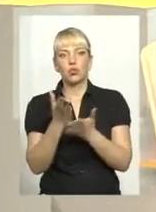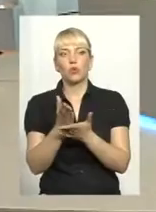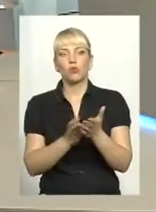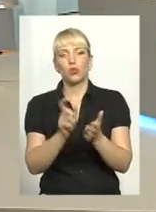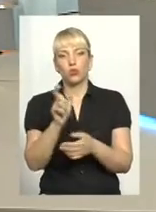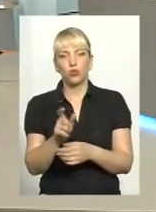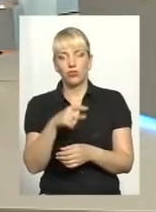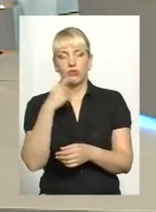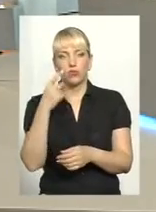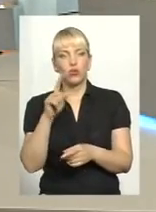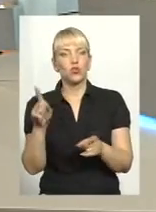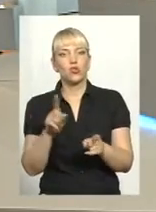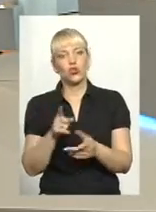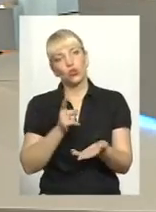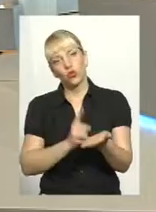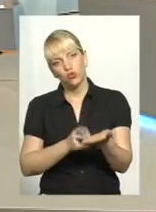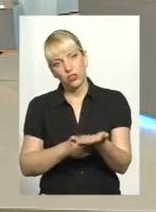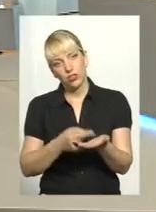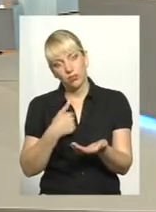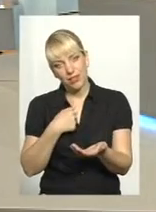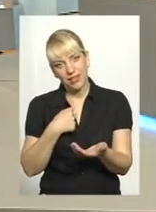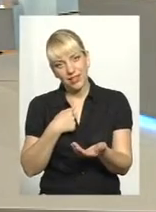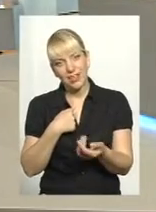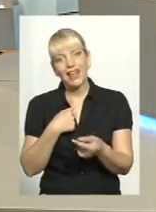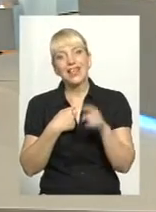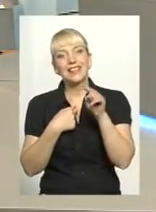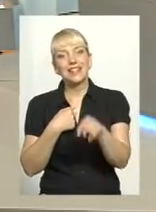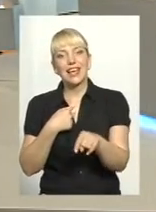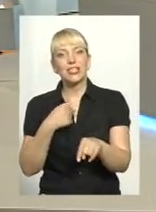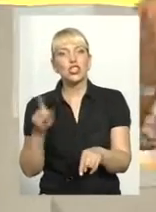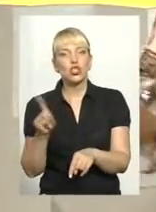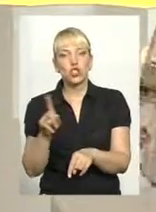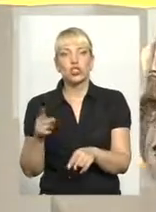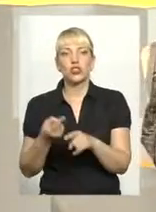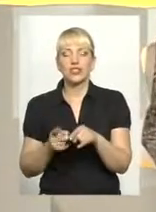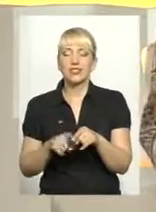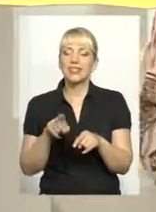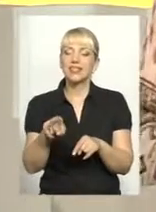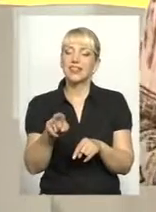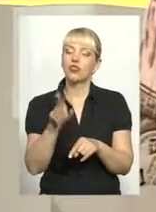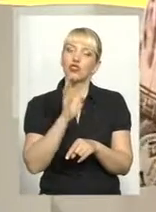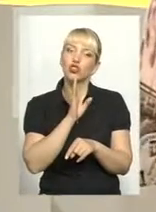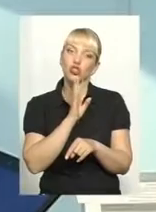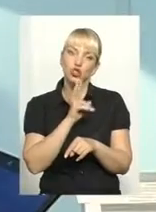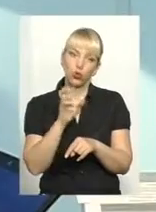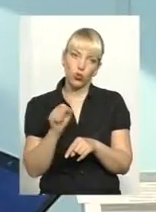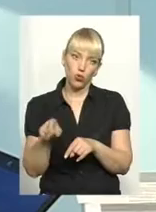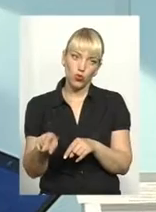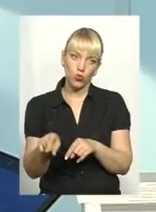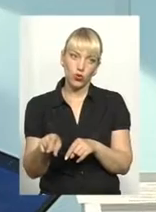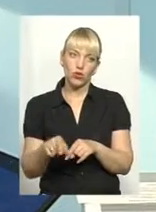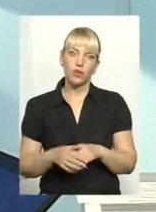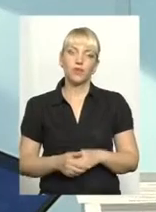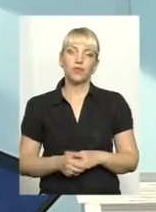скаже, що доведіть мені те, що от з цією жінкою чи з чоловіком живу. Так, цією, чи з